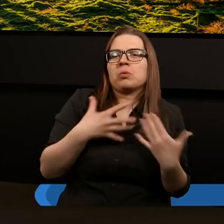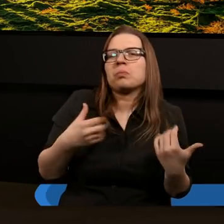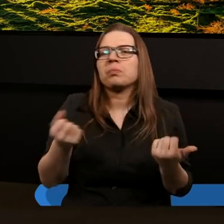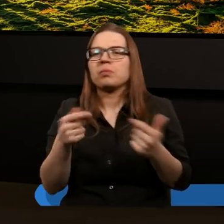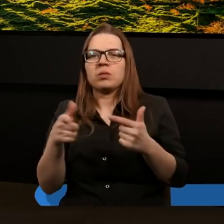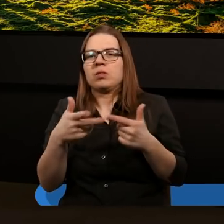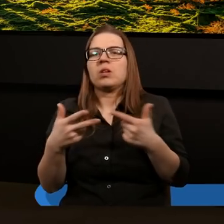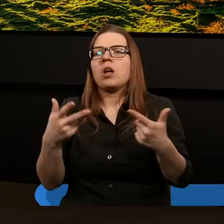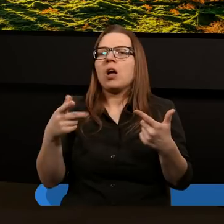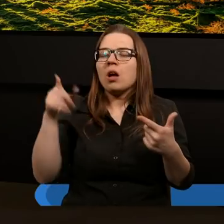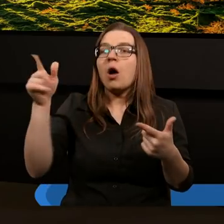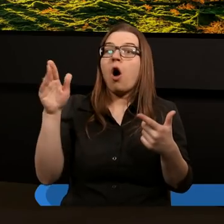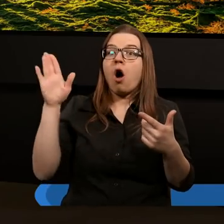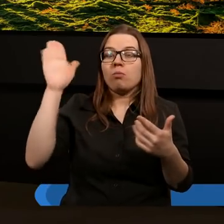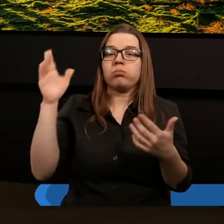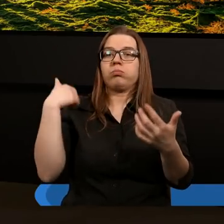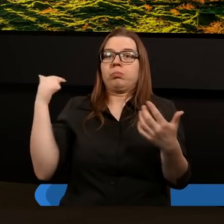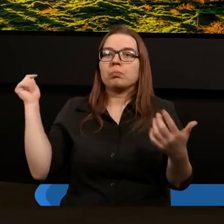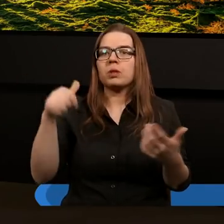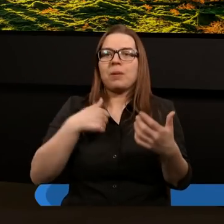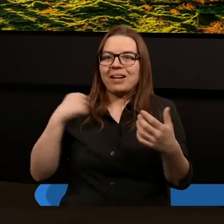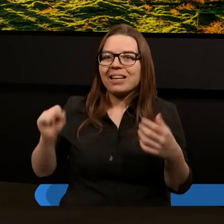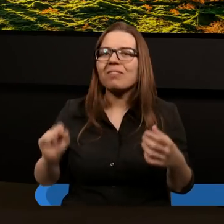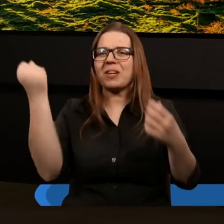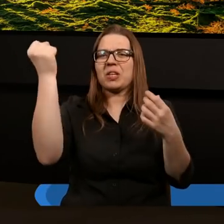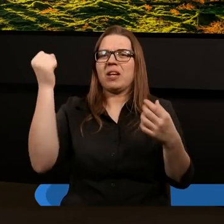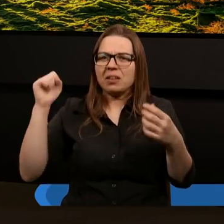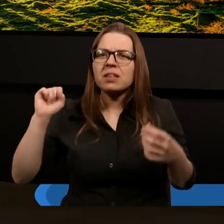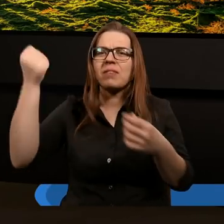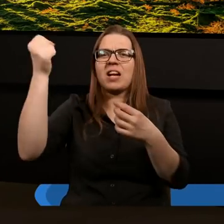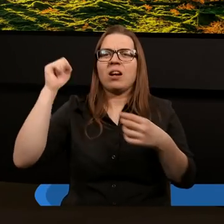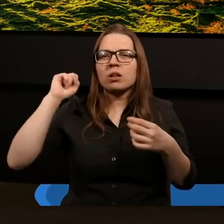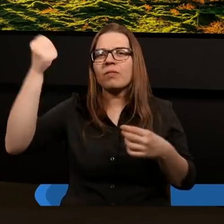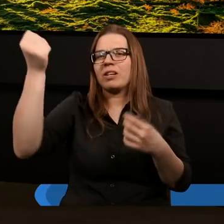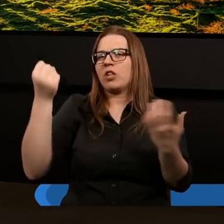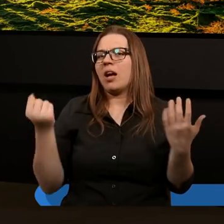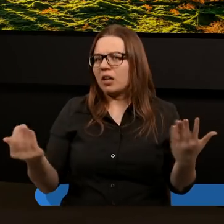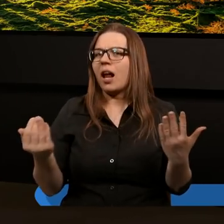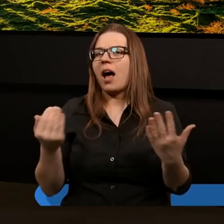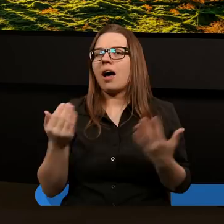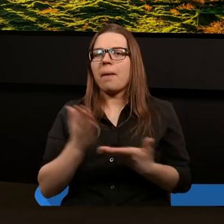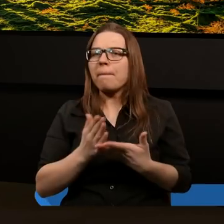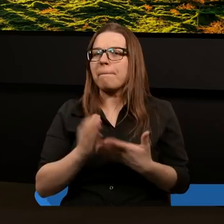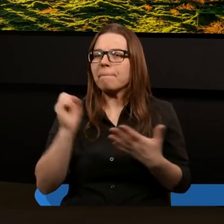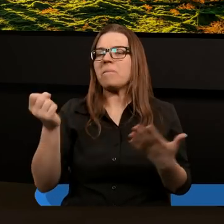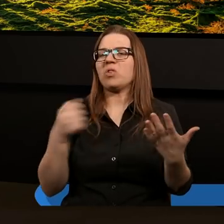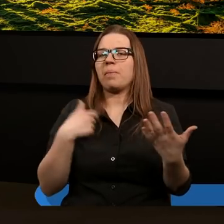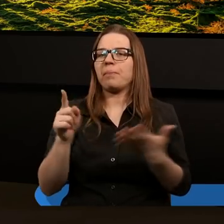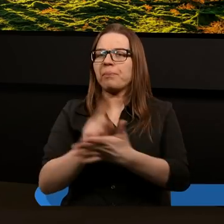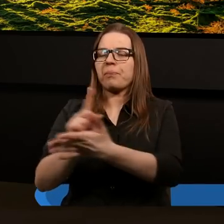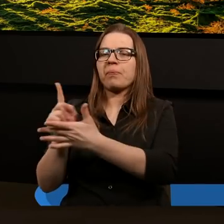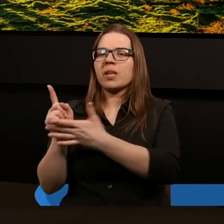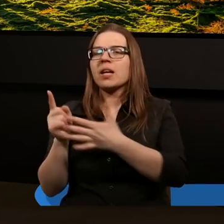Wyszedł, aby zwyciężać. Zwycięzca szedł i zwyciężał. Mówimy, zlane są tutaj te